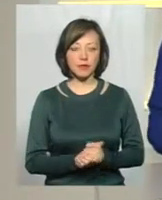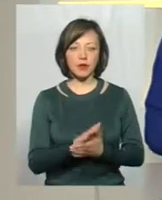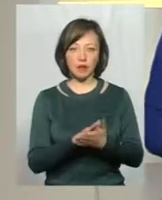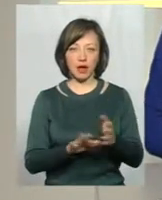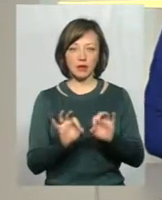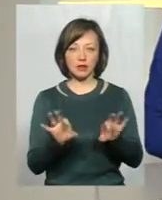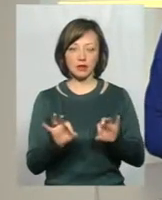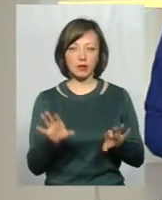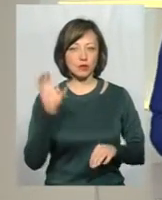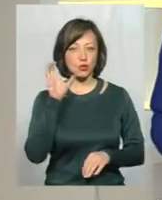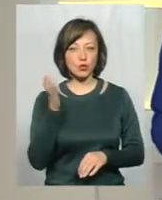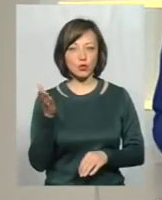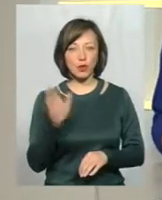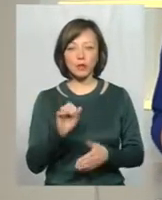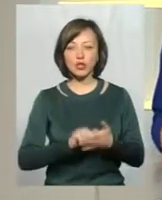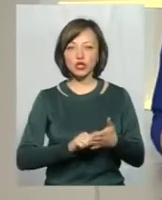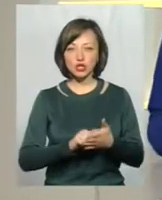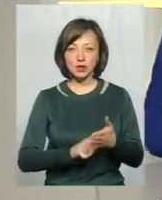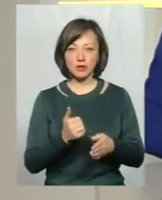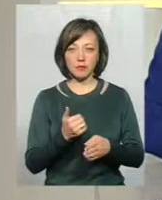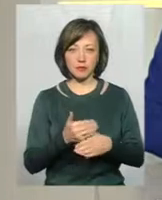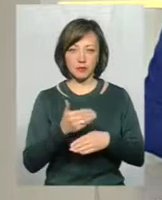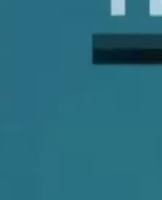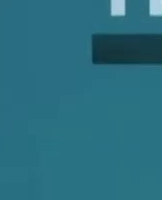у його цитаті давайте послухаємо, які ж причини виділив він.